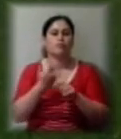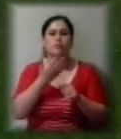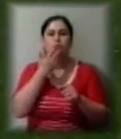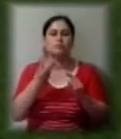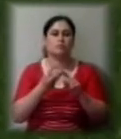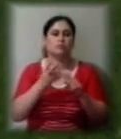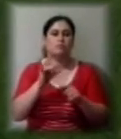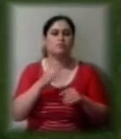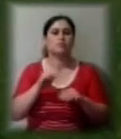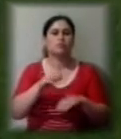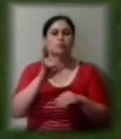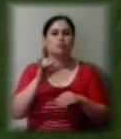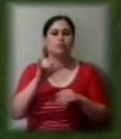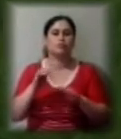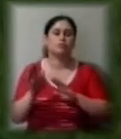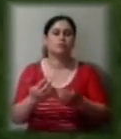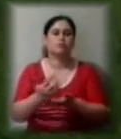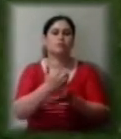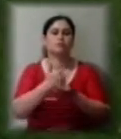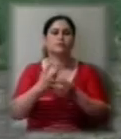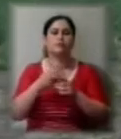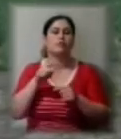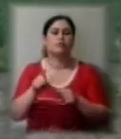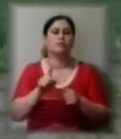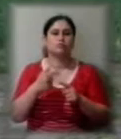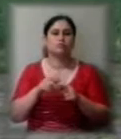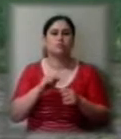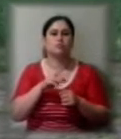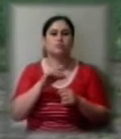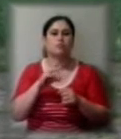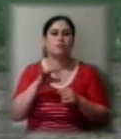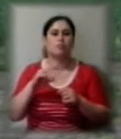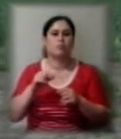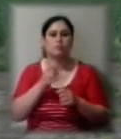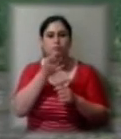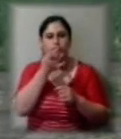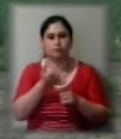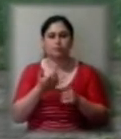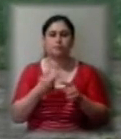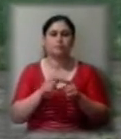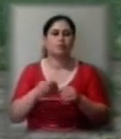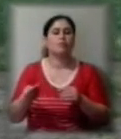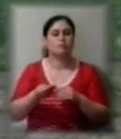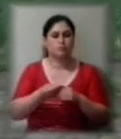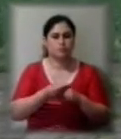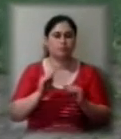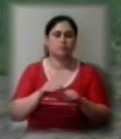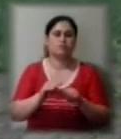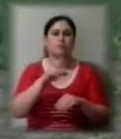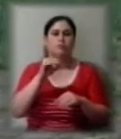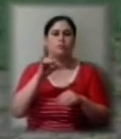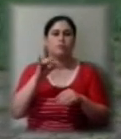після збору врожаю для того, щоб перегнула солома. При посіві в основне добриво вноситься.